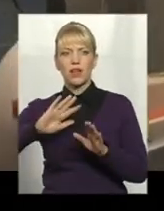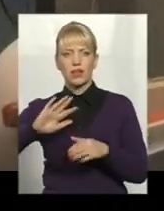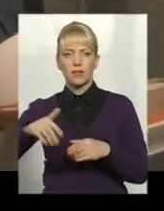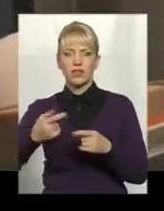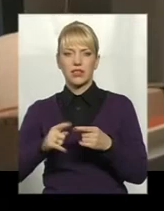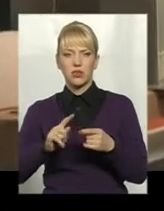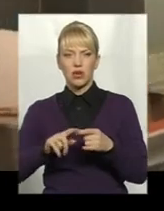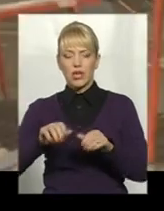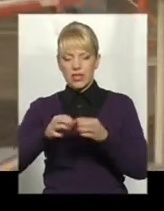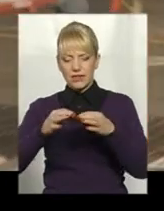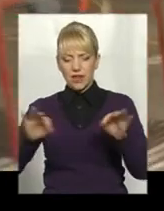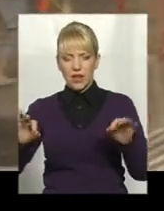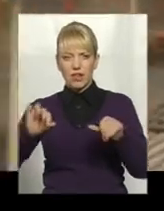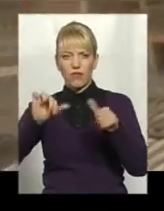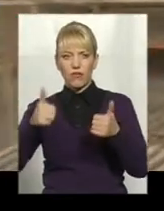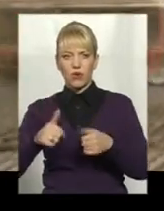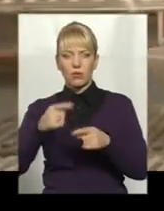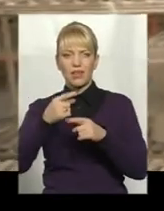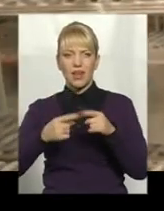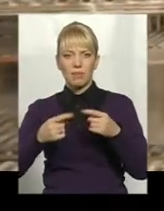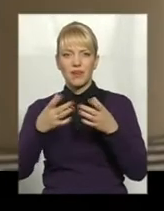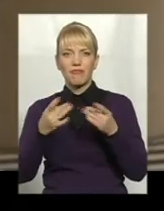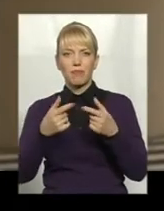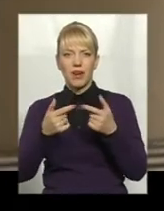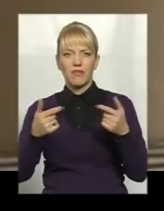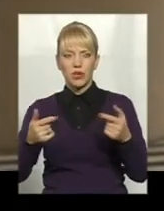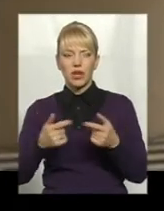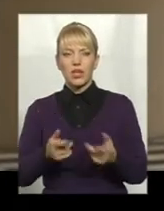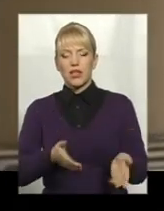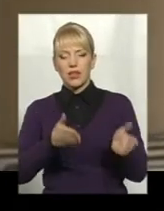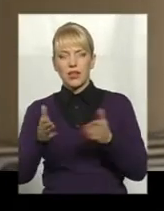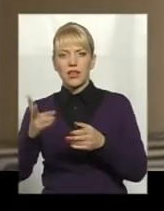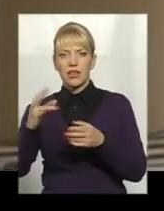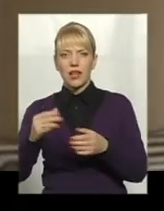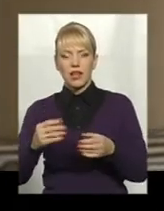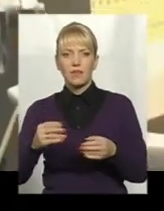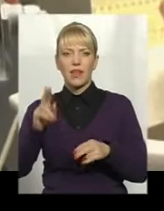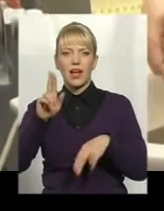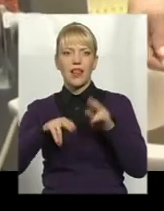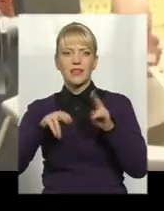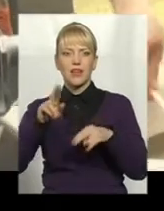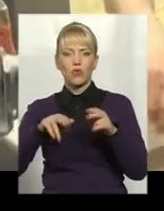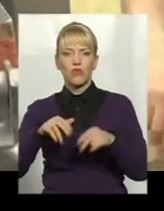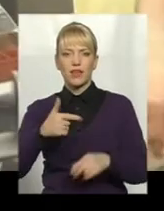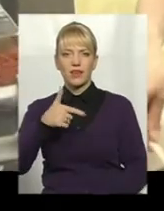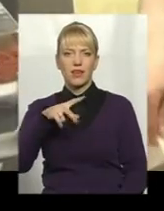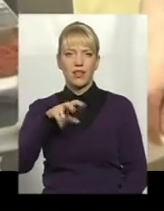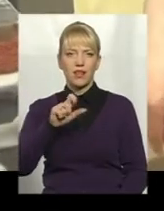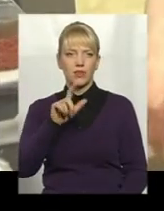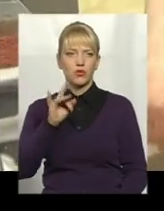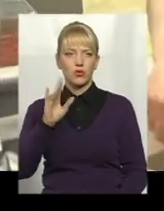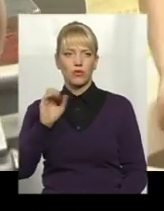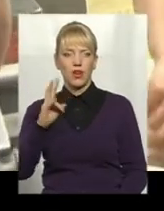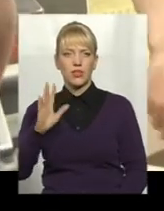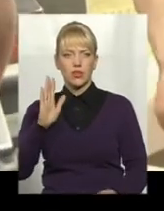звільнення із форм, напівфабрикати переходять на наступний етап – глазурування і бракування виробів. Зараз буду заливати чашу,